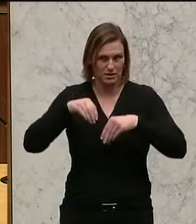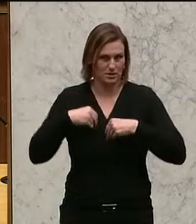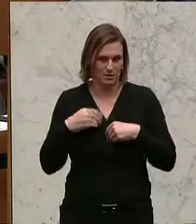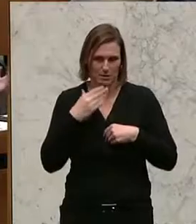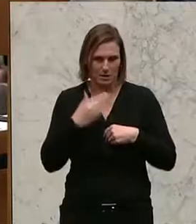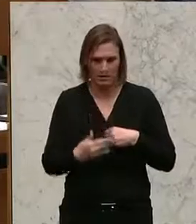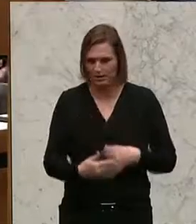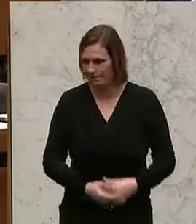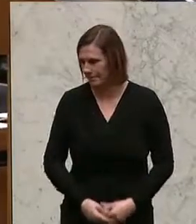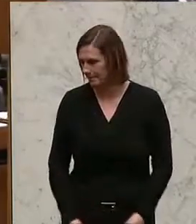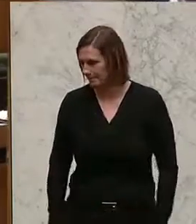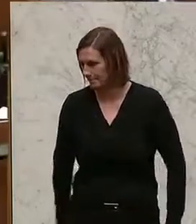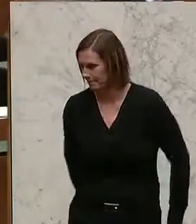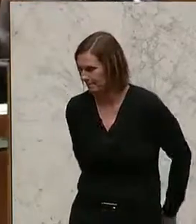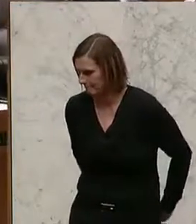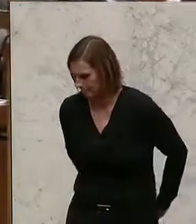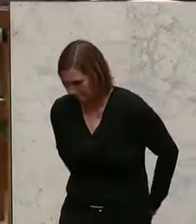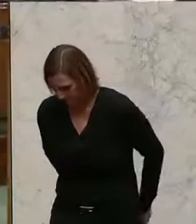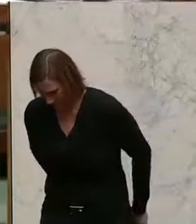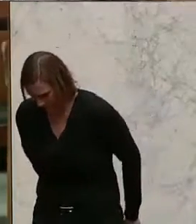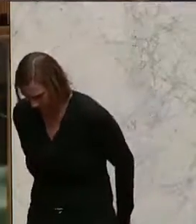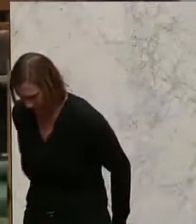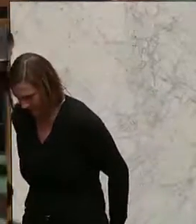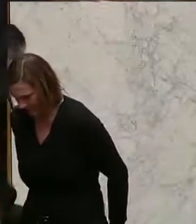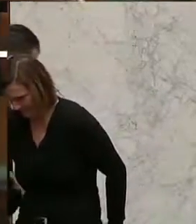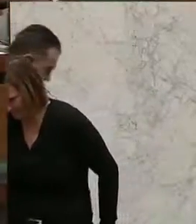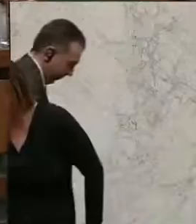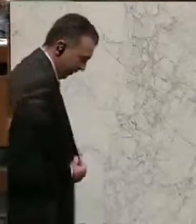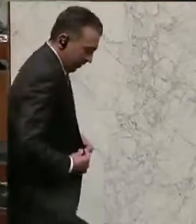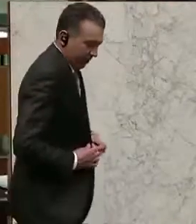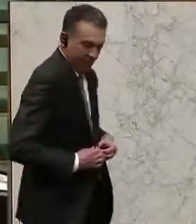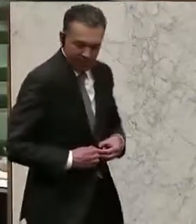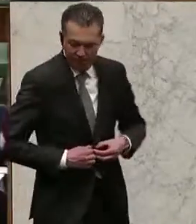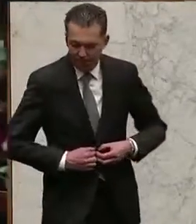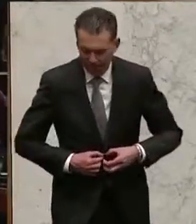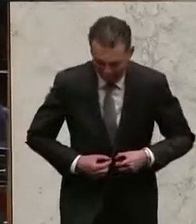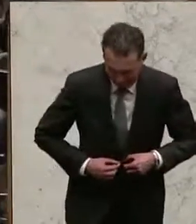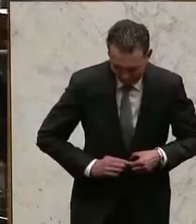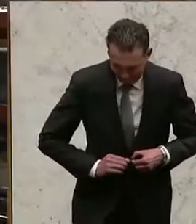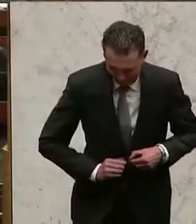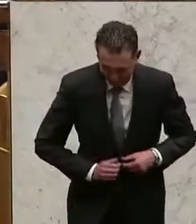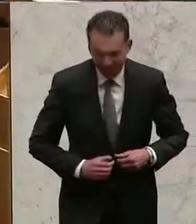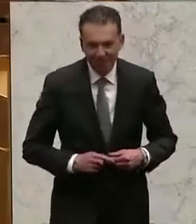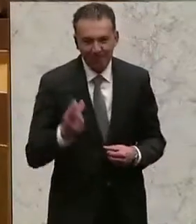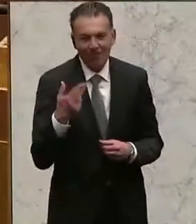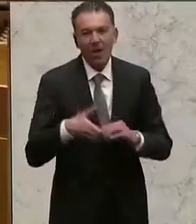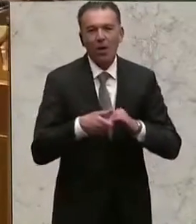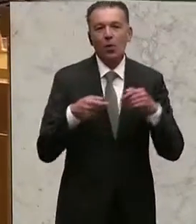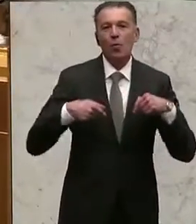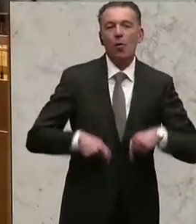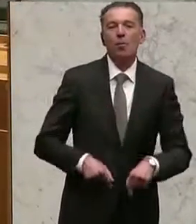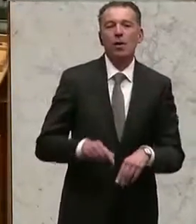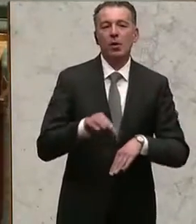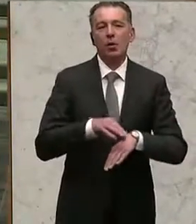Danke. Johannes Hübner von der FPÖ hält 2015 für den Höhepunkt des Versagens Europas und der